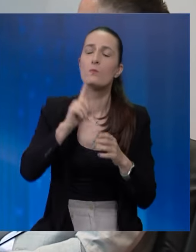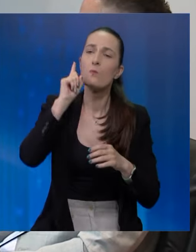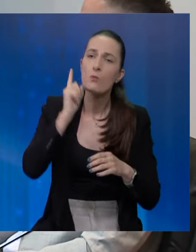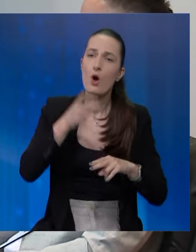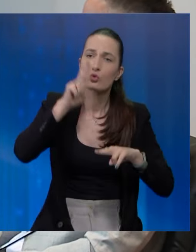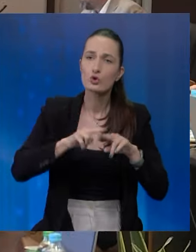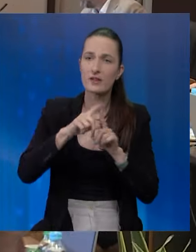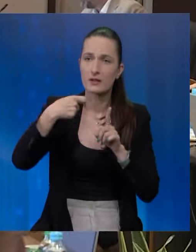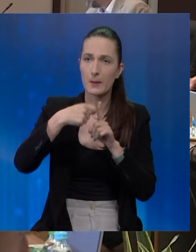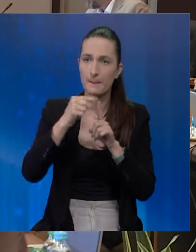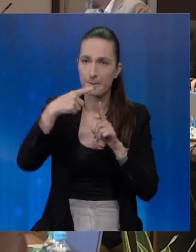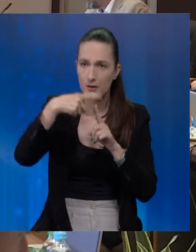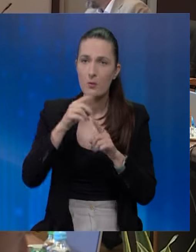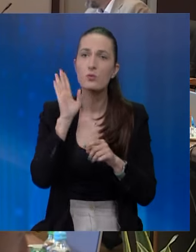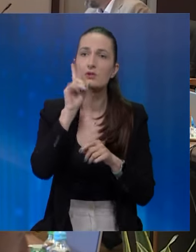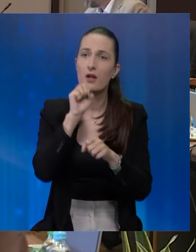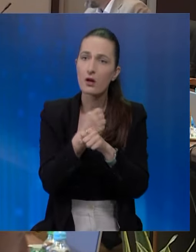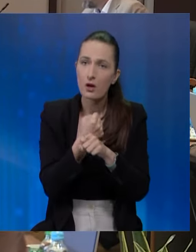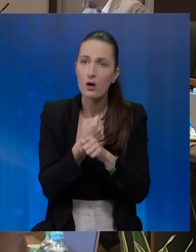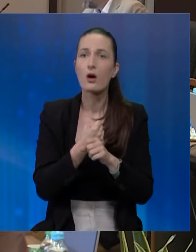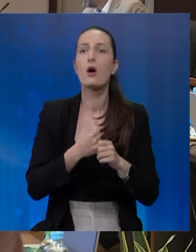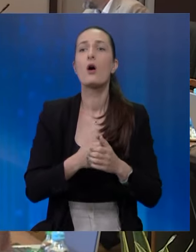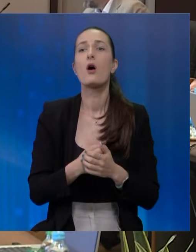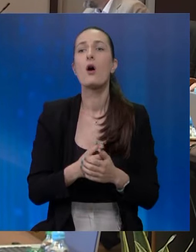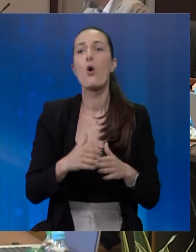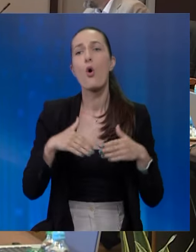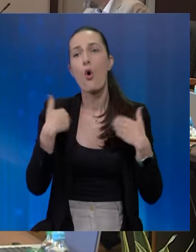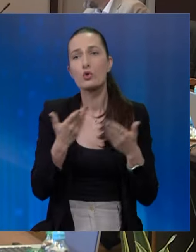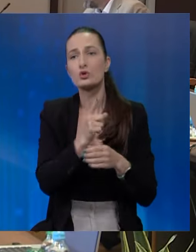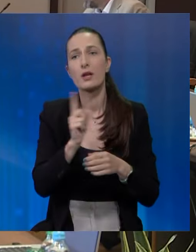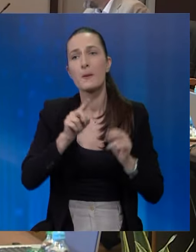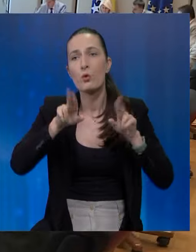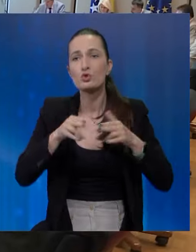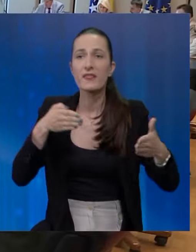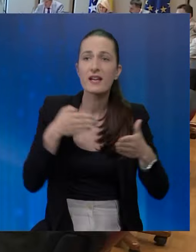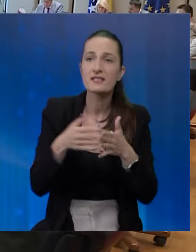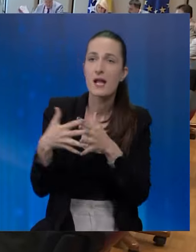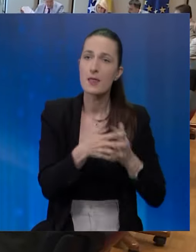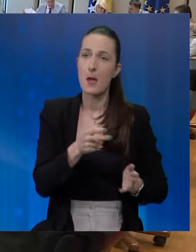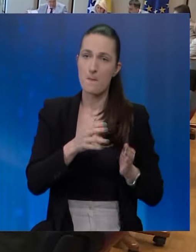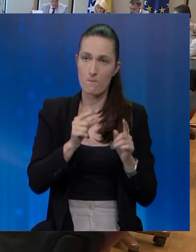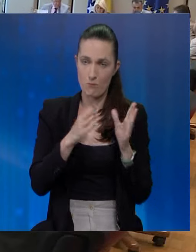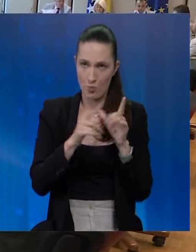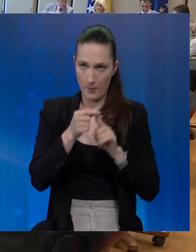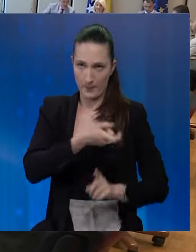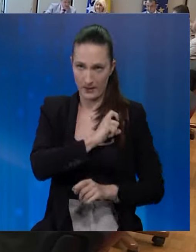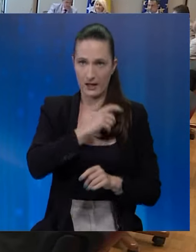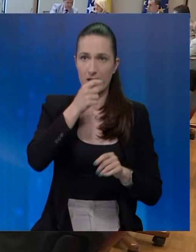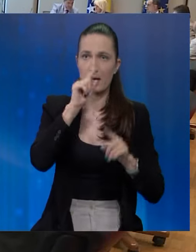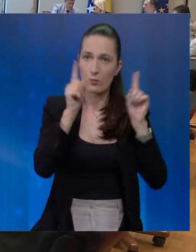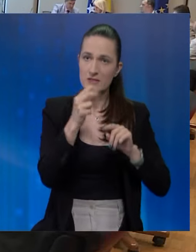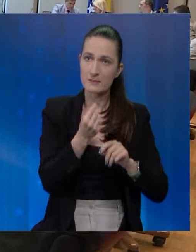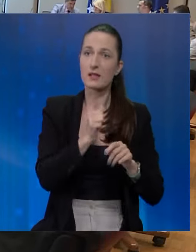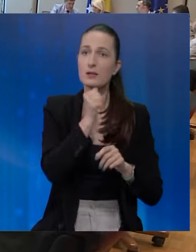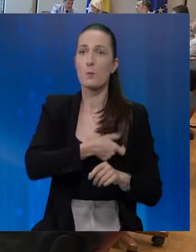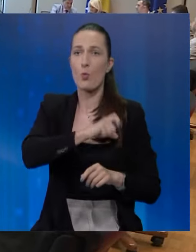saradnji mora odlučivati direkcija za koordinaciju policijskih tijela, odnosno da nije moguća direktna saradnja Mupa Republike Srpske i Mupa